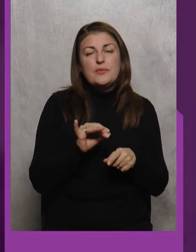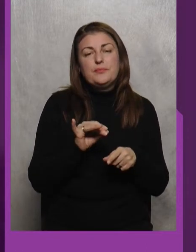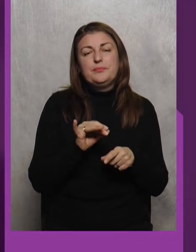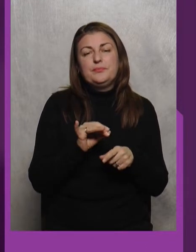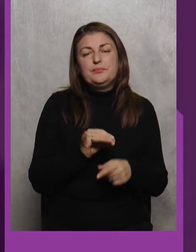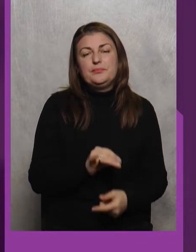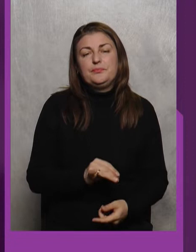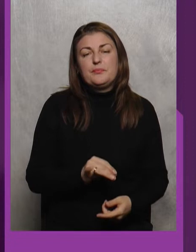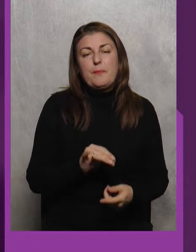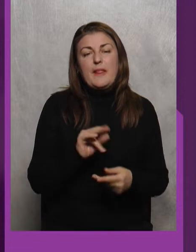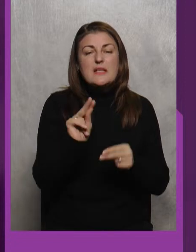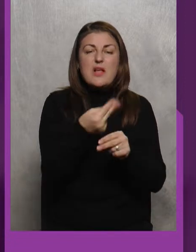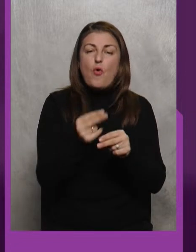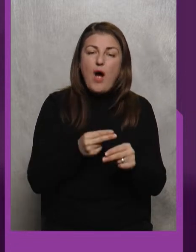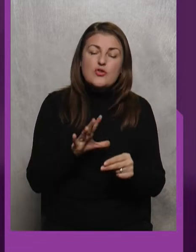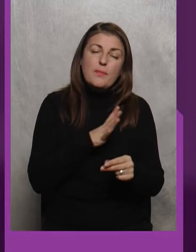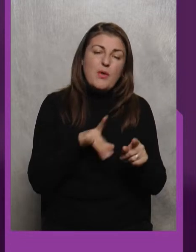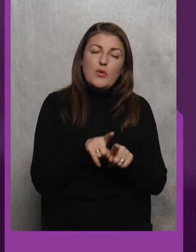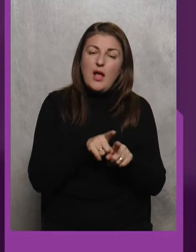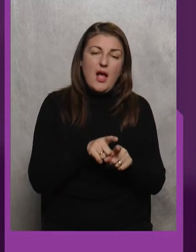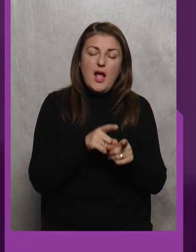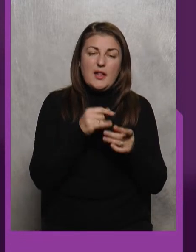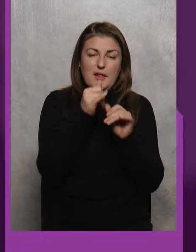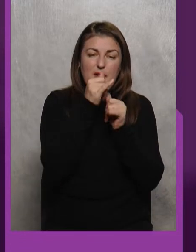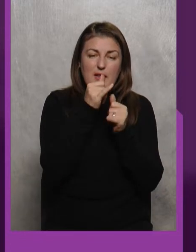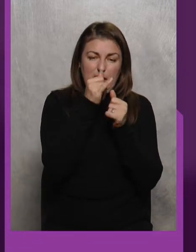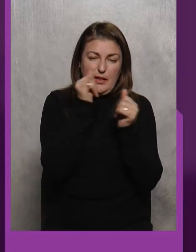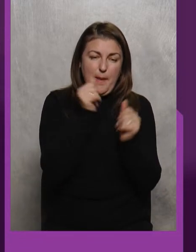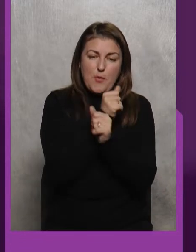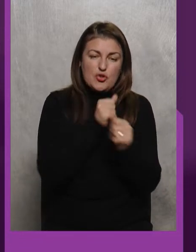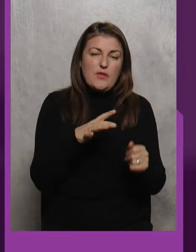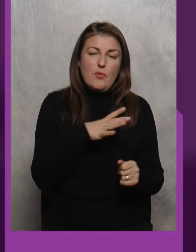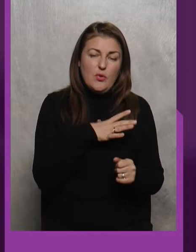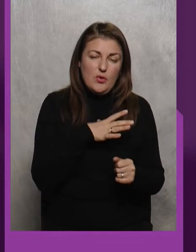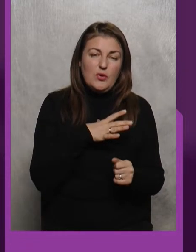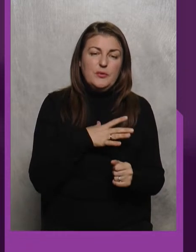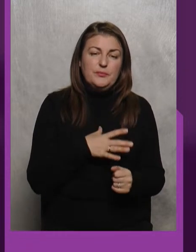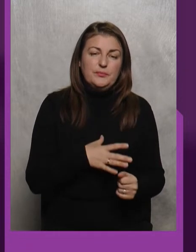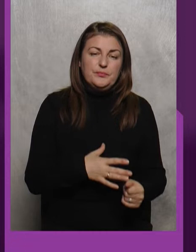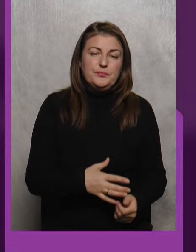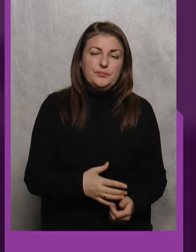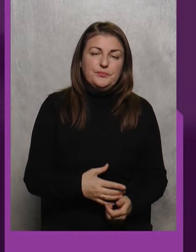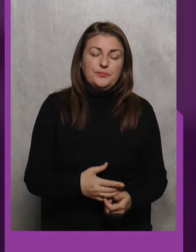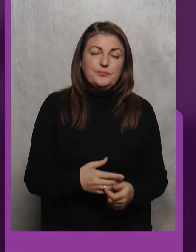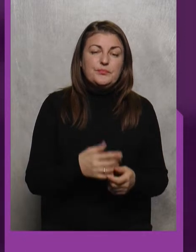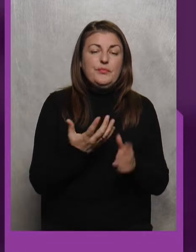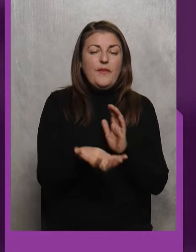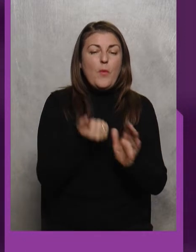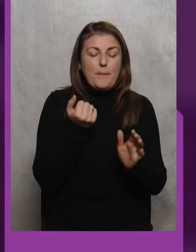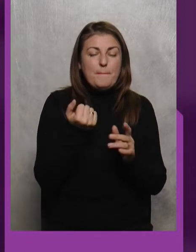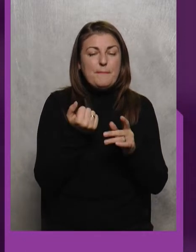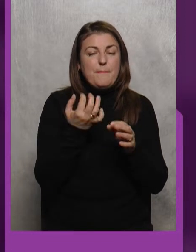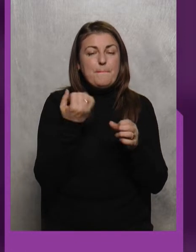Зауваження було Одинакове Не можна було Виявити Переможця